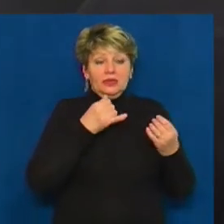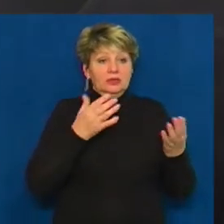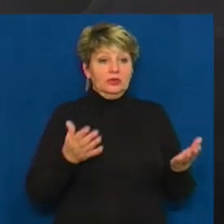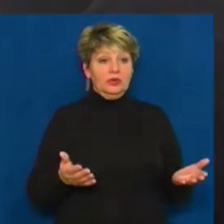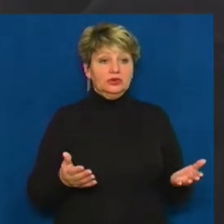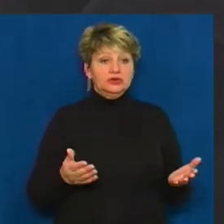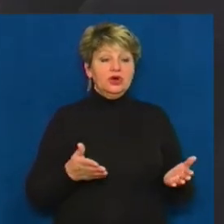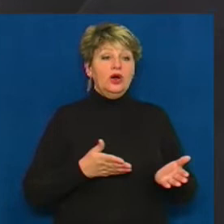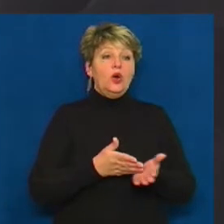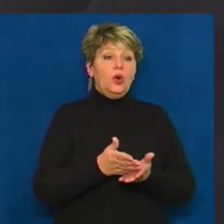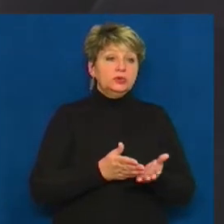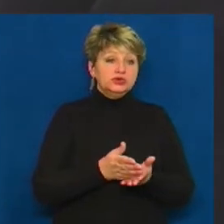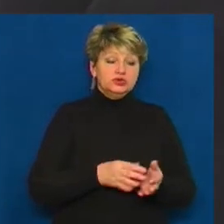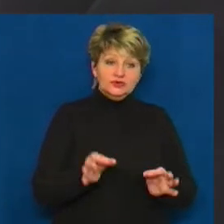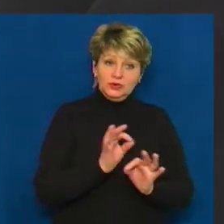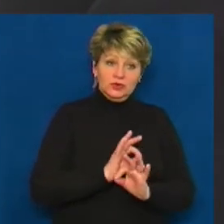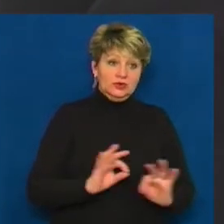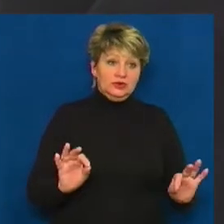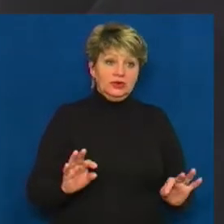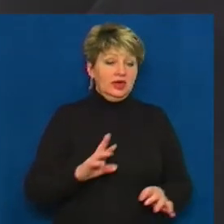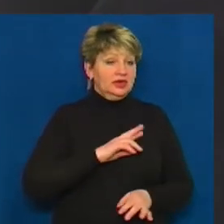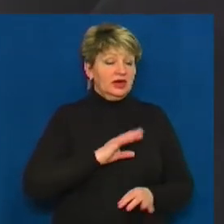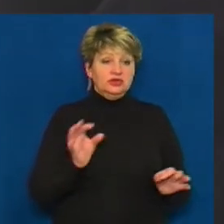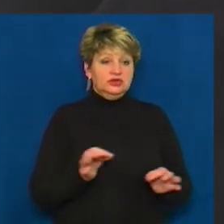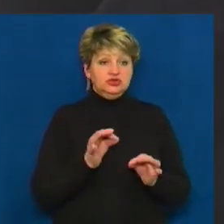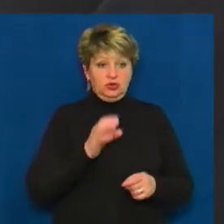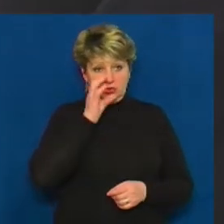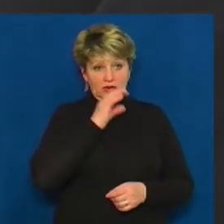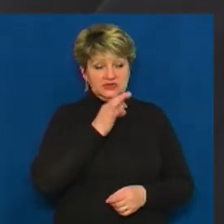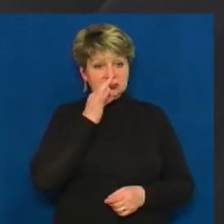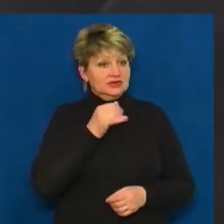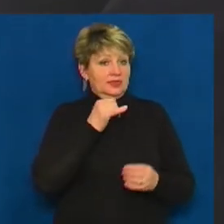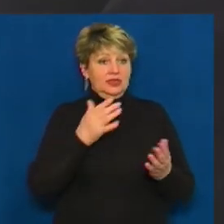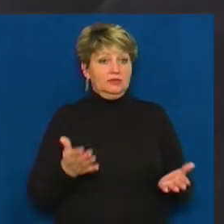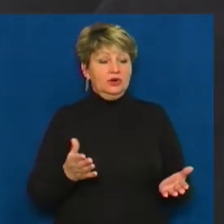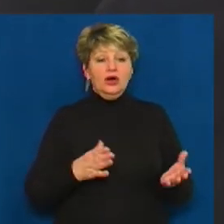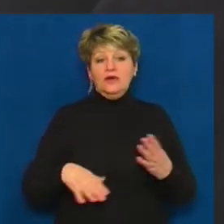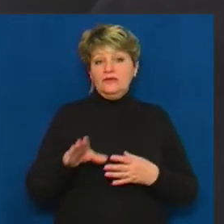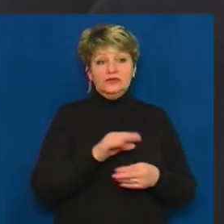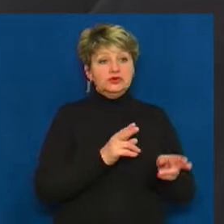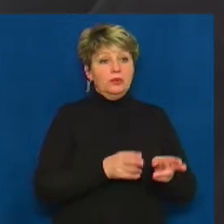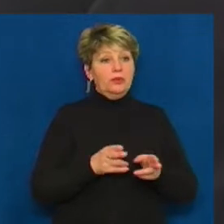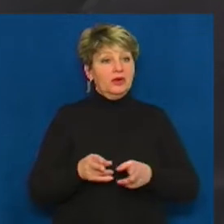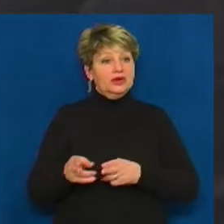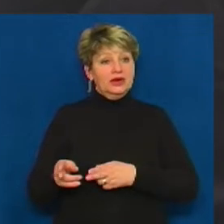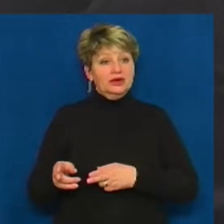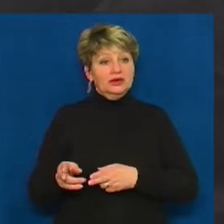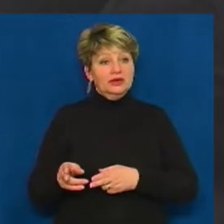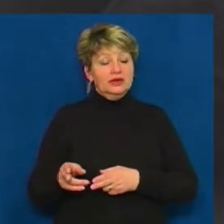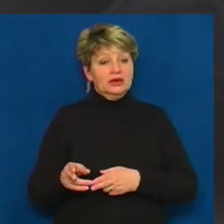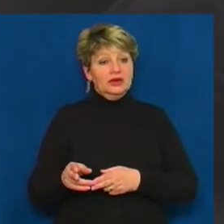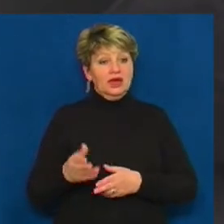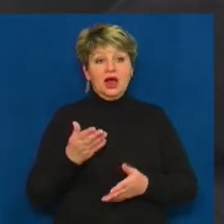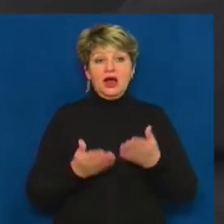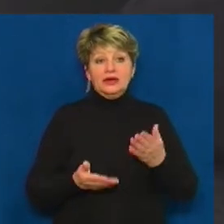обслужують отлично, я не можу сказати. Все порядок. Не вони, а